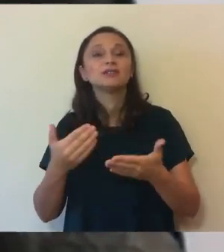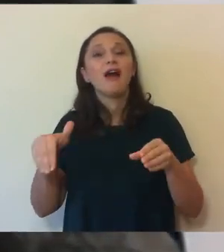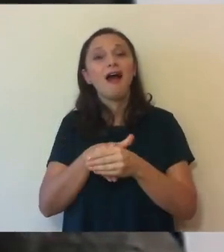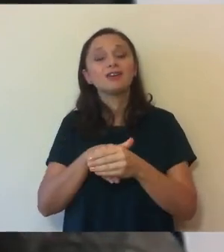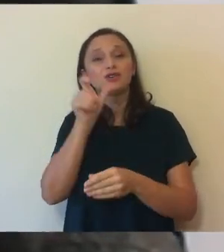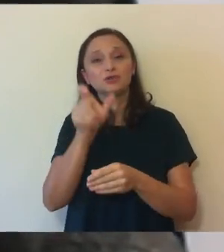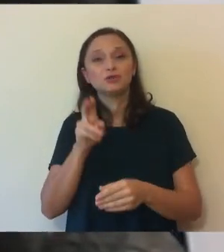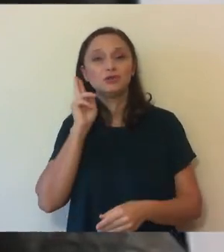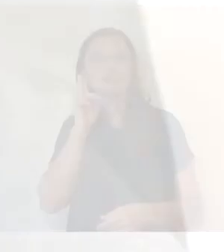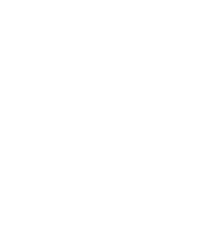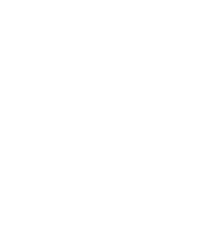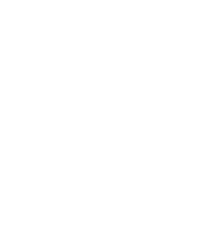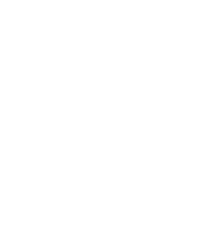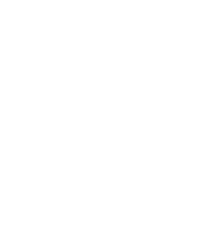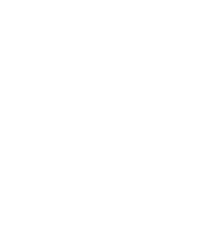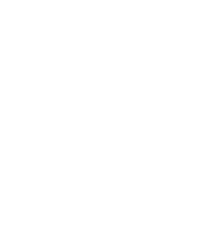angajarea persoanelor surde.